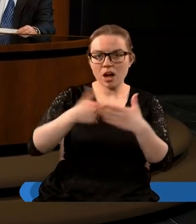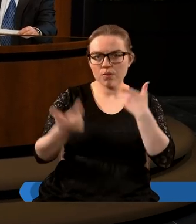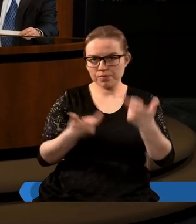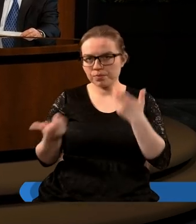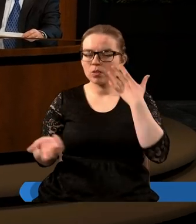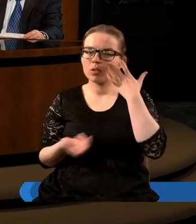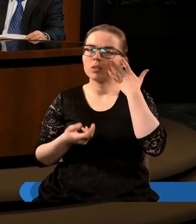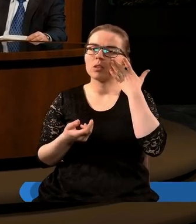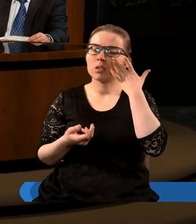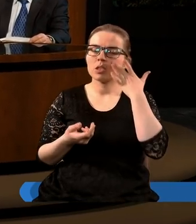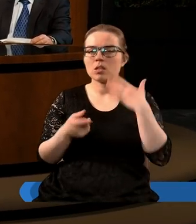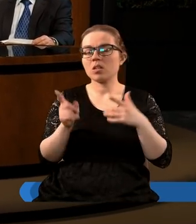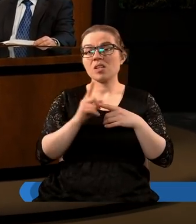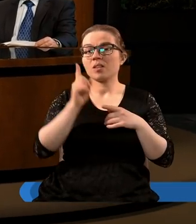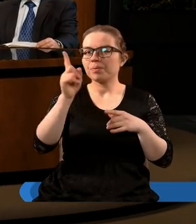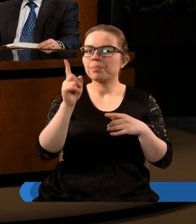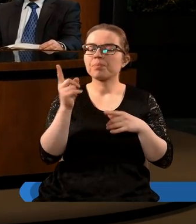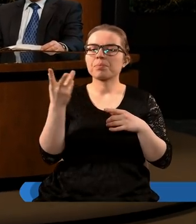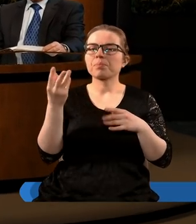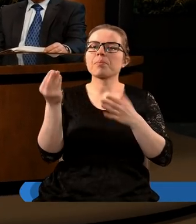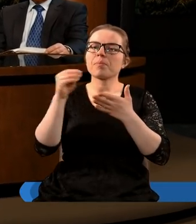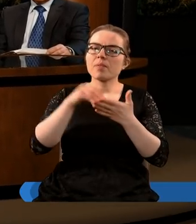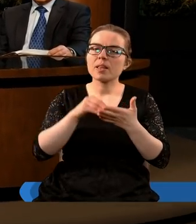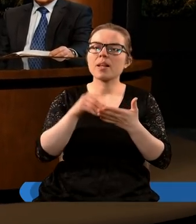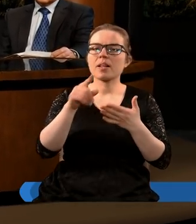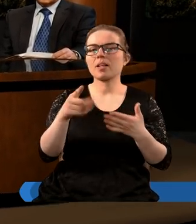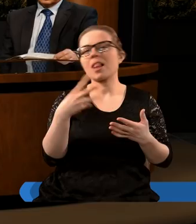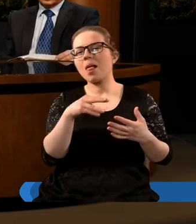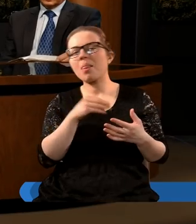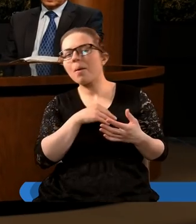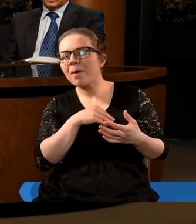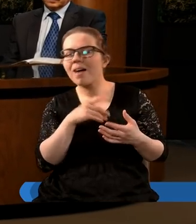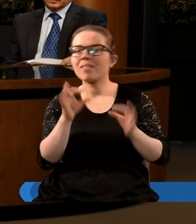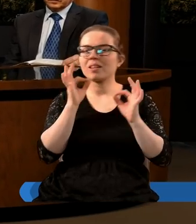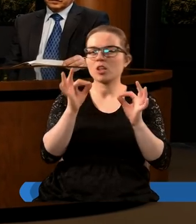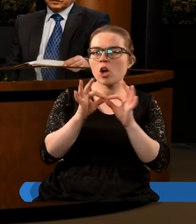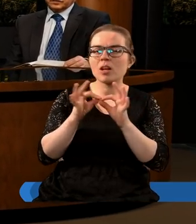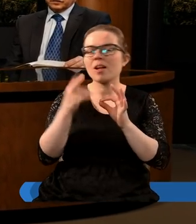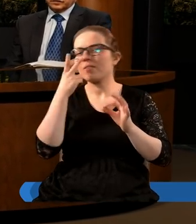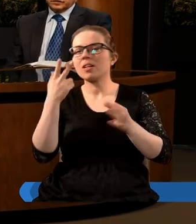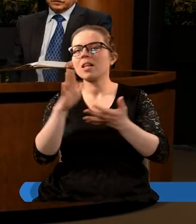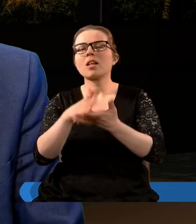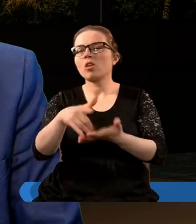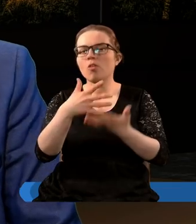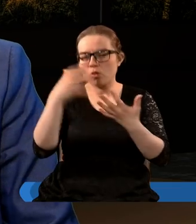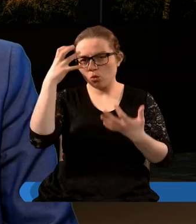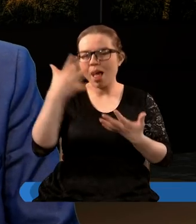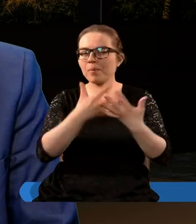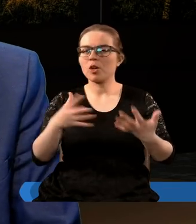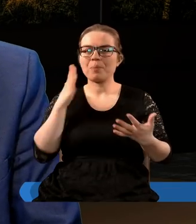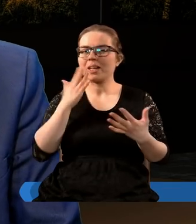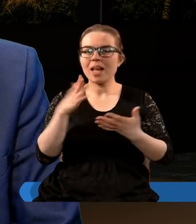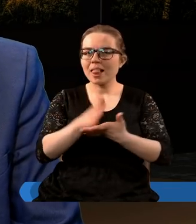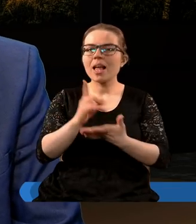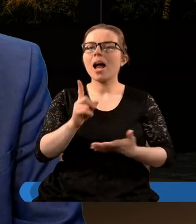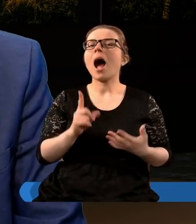Tak, dziękuję. Ja bym tutaj jeszcze te nieprawie relacje widział nie tylko z królami ziemi i z mieszkańcami,